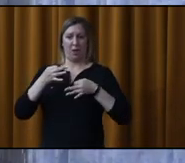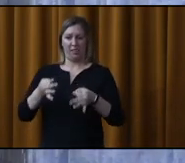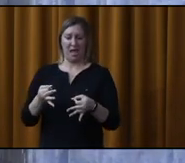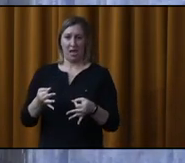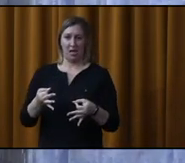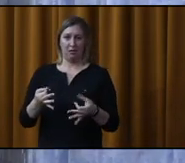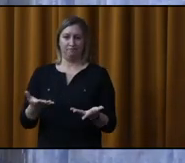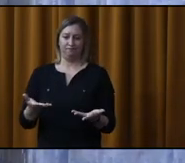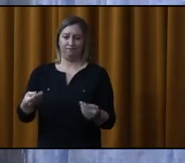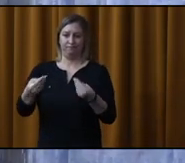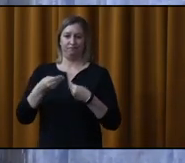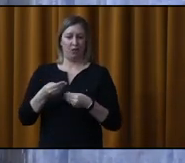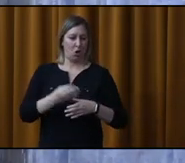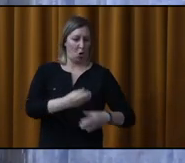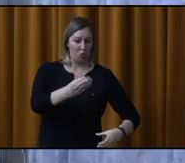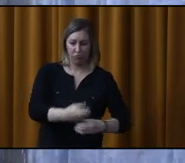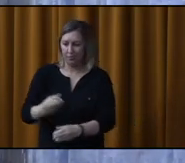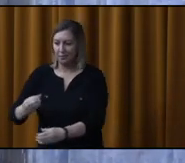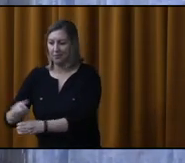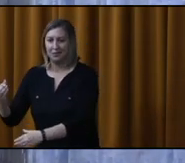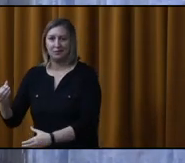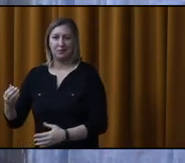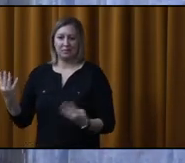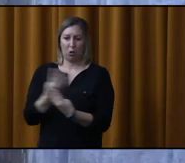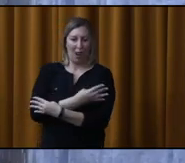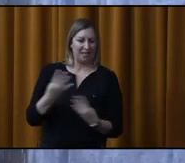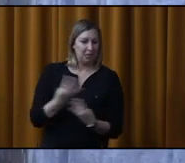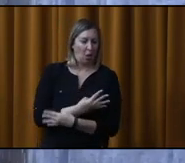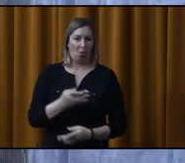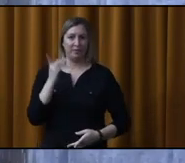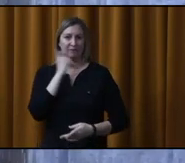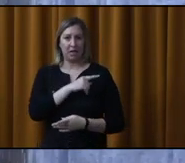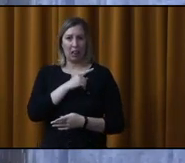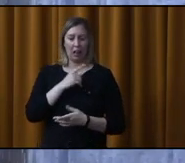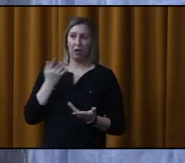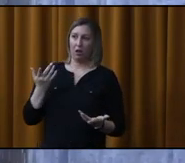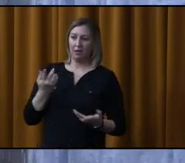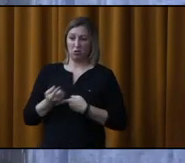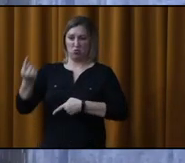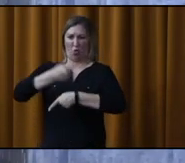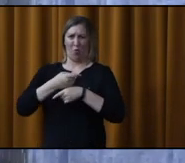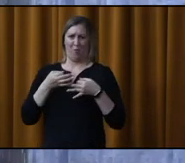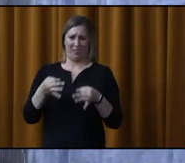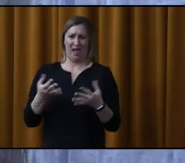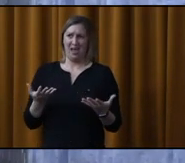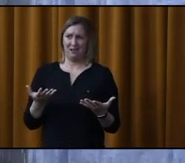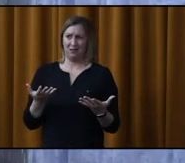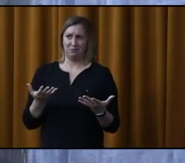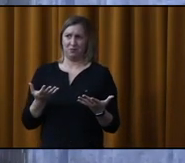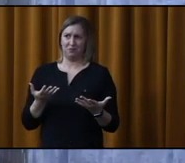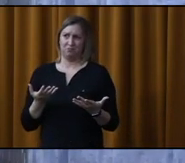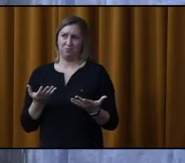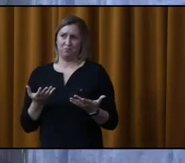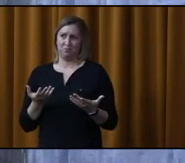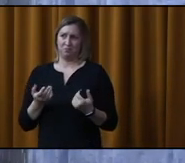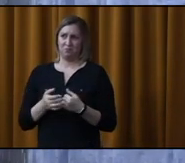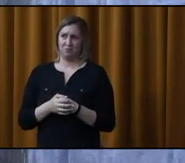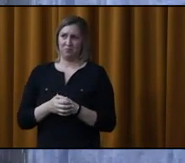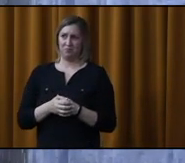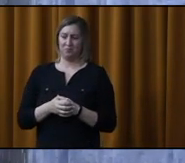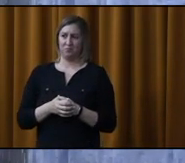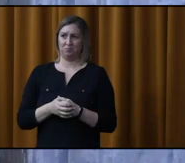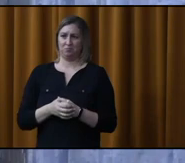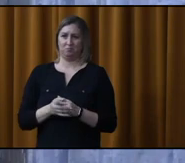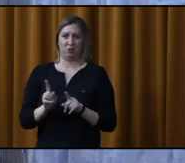un inconvénient parce qu mettent des comptes, et on est en circulation dans le jour, on doit circuler. C'est limité un peu, ça bloque la circulation,